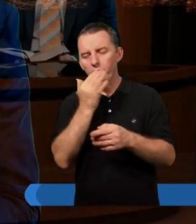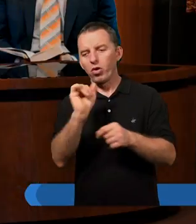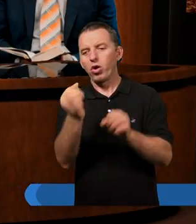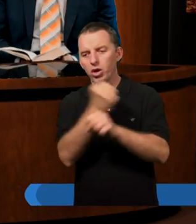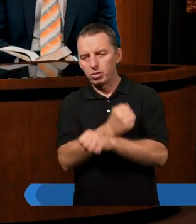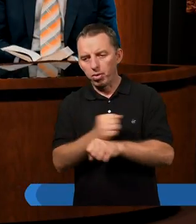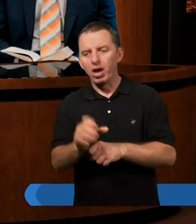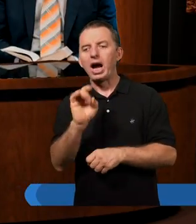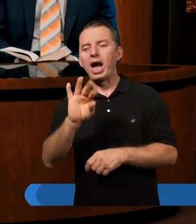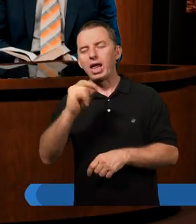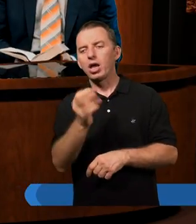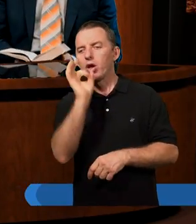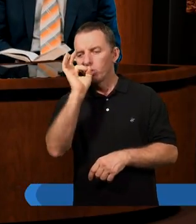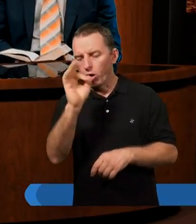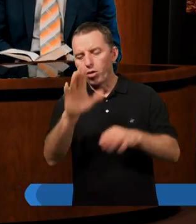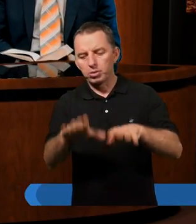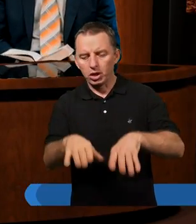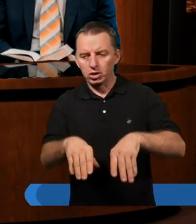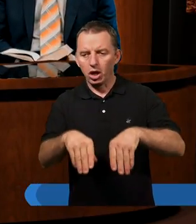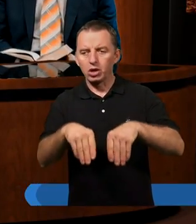Tak. Galacjanie dobrze zaczęli.